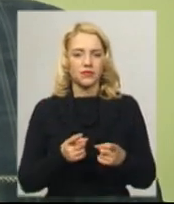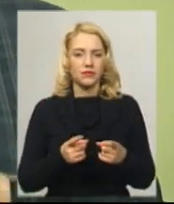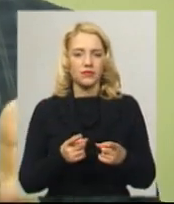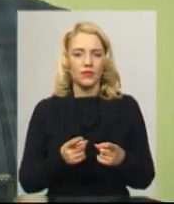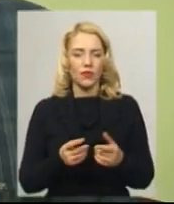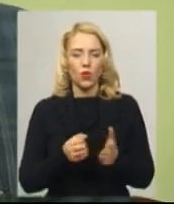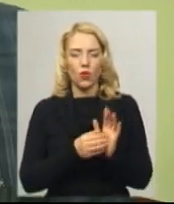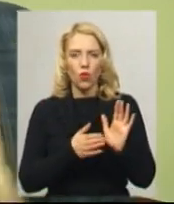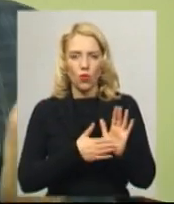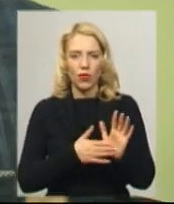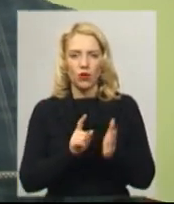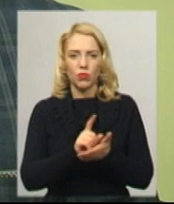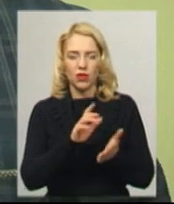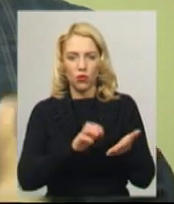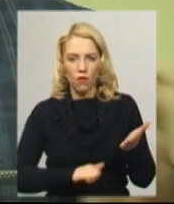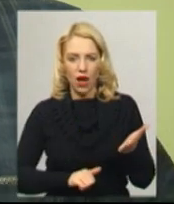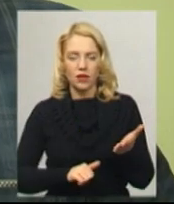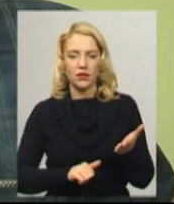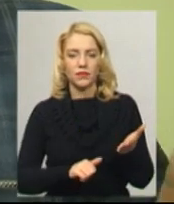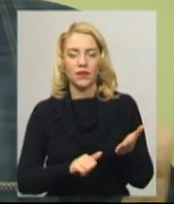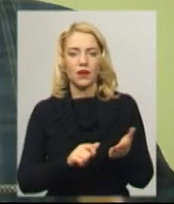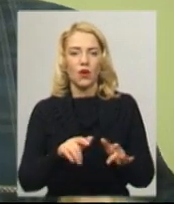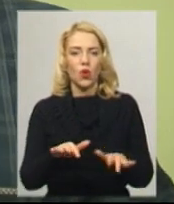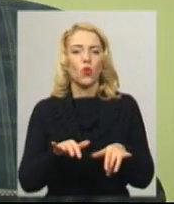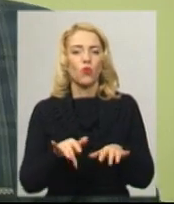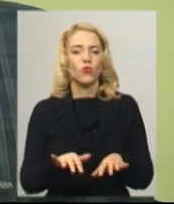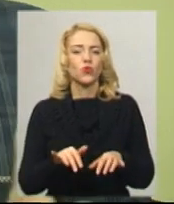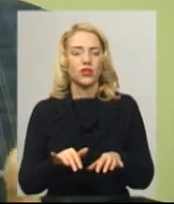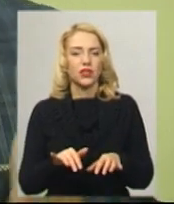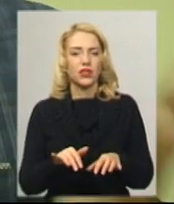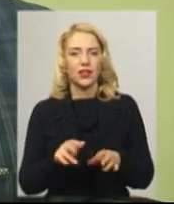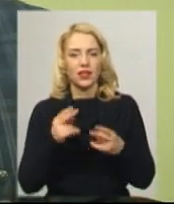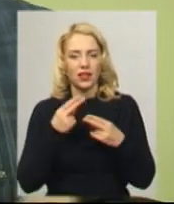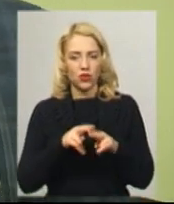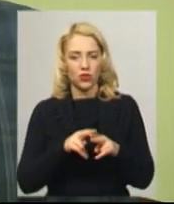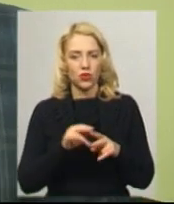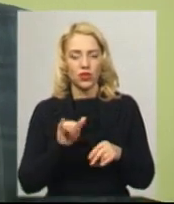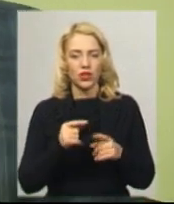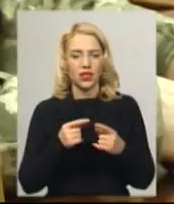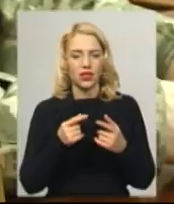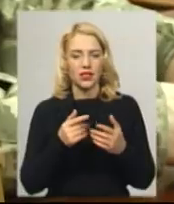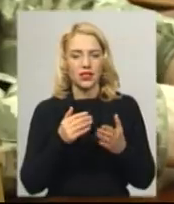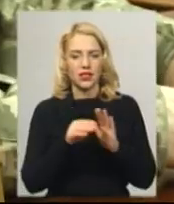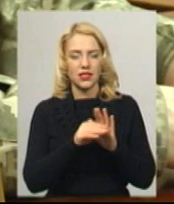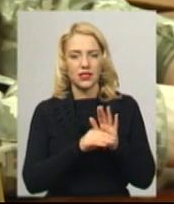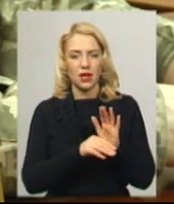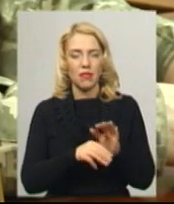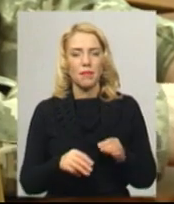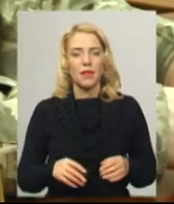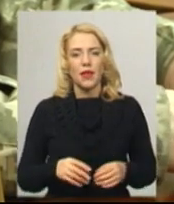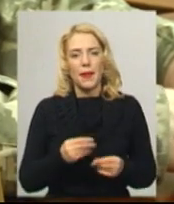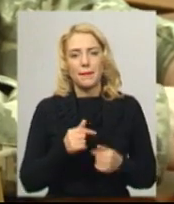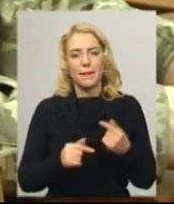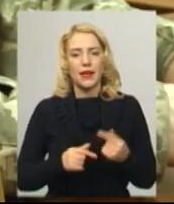обліки і оподаткування, комп'ютерні технології та системи. Менеджер програми,